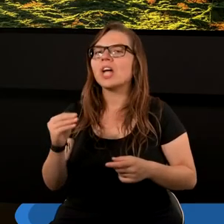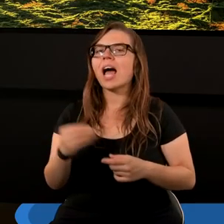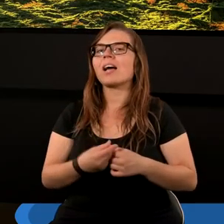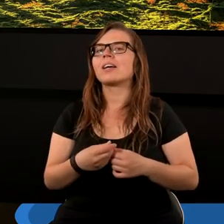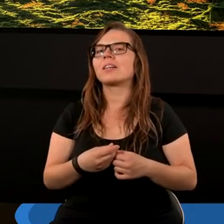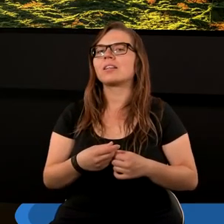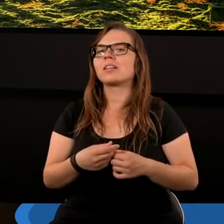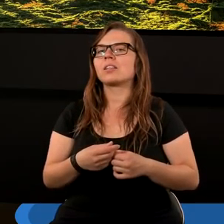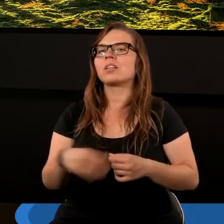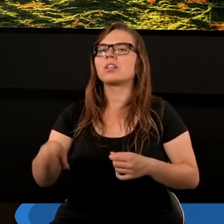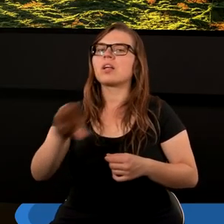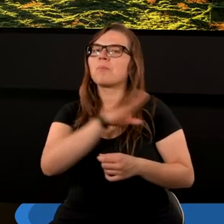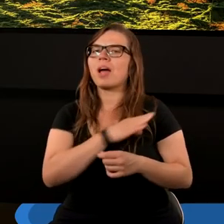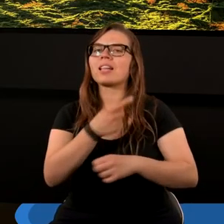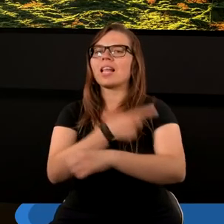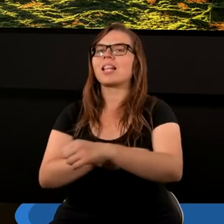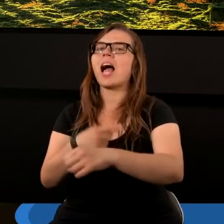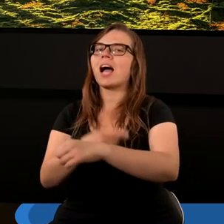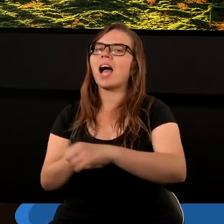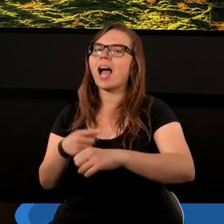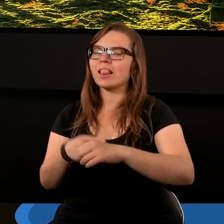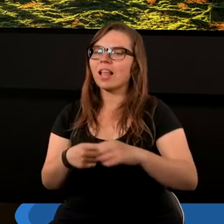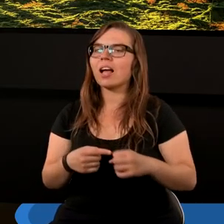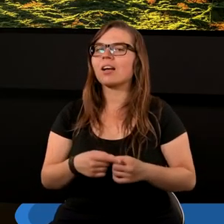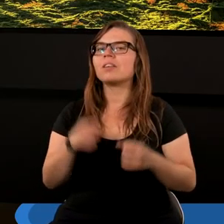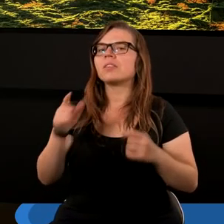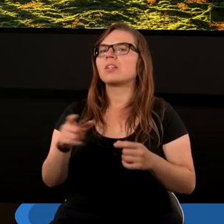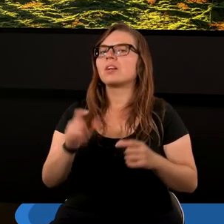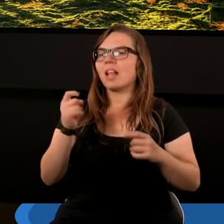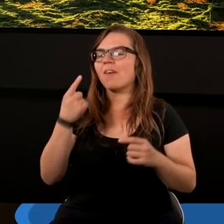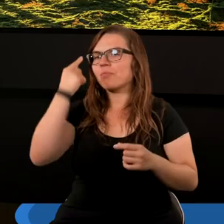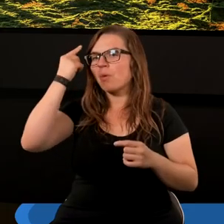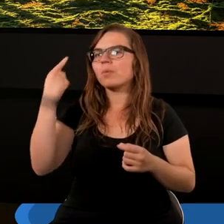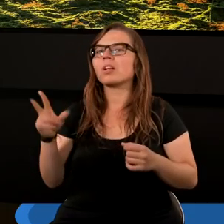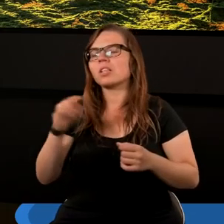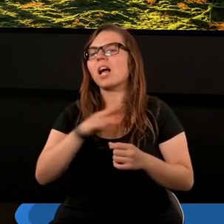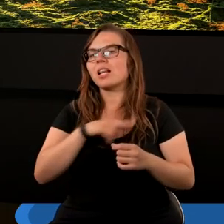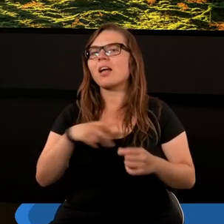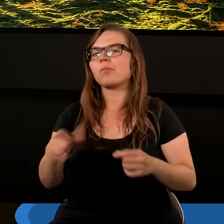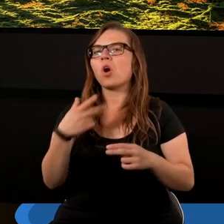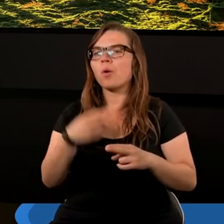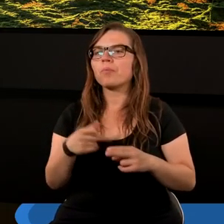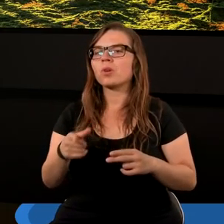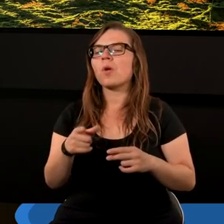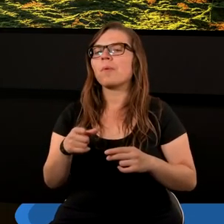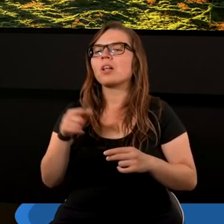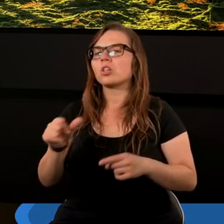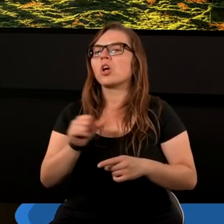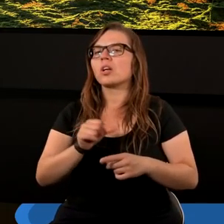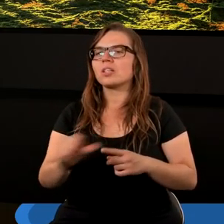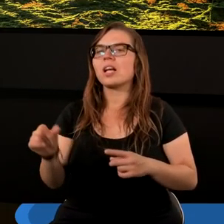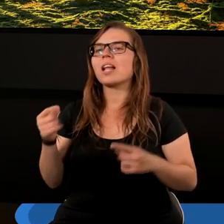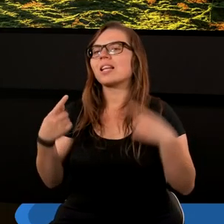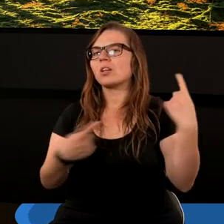śmiertelna rana, czy tak jak wspomniałeś, śmiertelna choroba, to jest